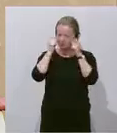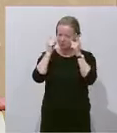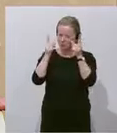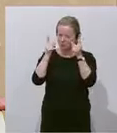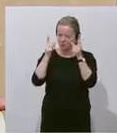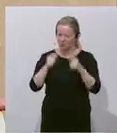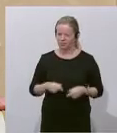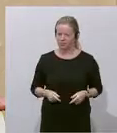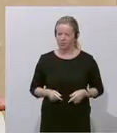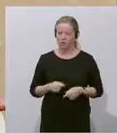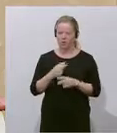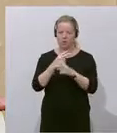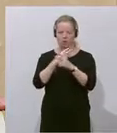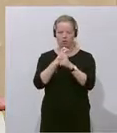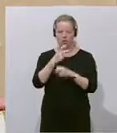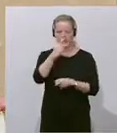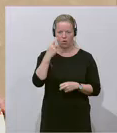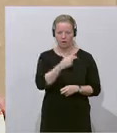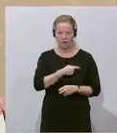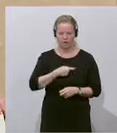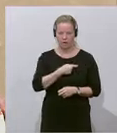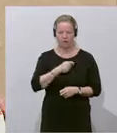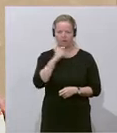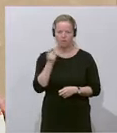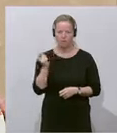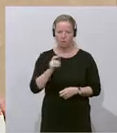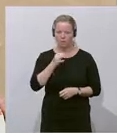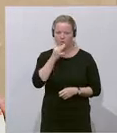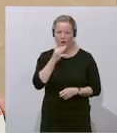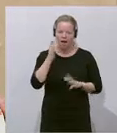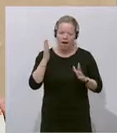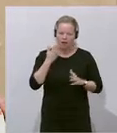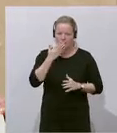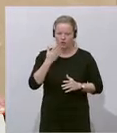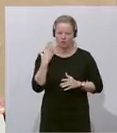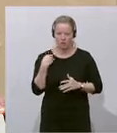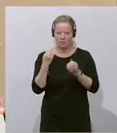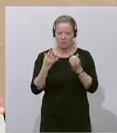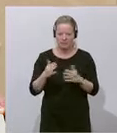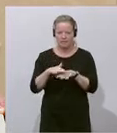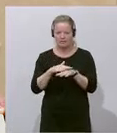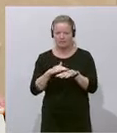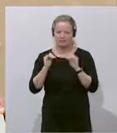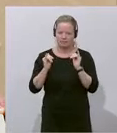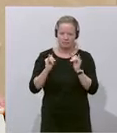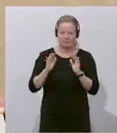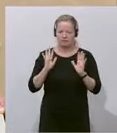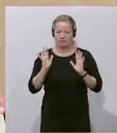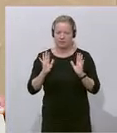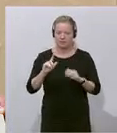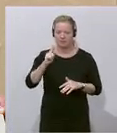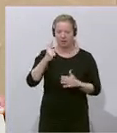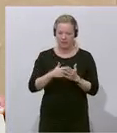Die österreichische Volkspartei geht nicht her und sagt, ja, da ist uns schon wieder was passiert, na, das ist ein